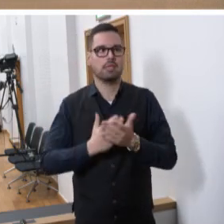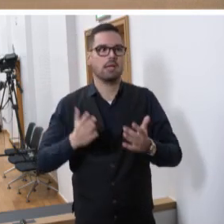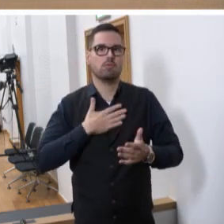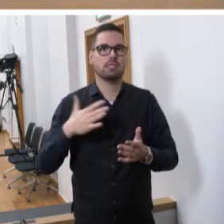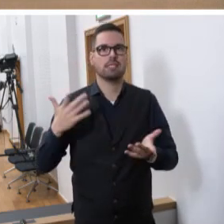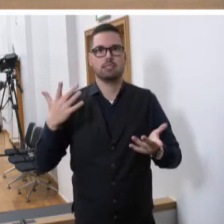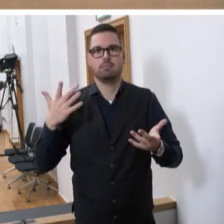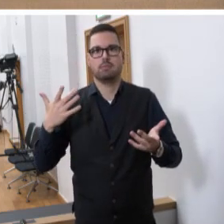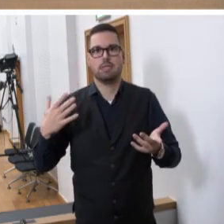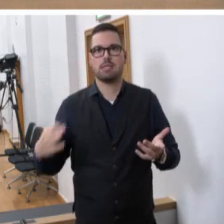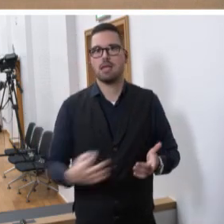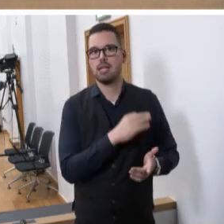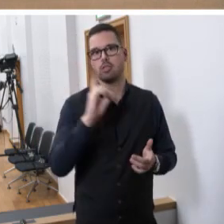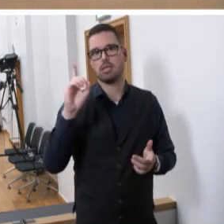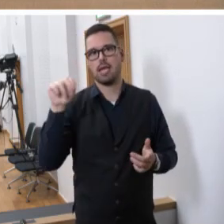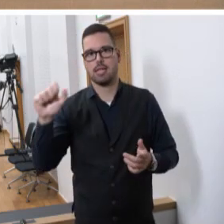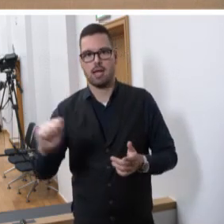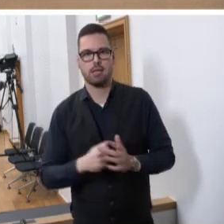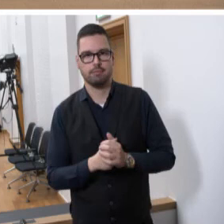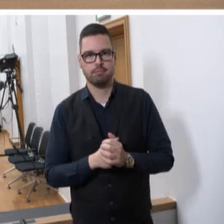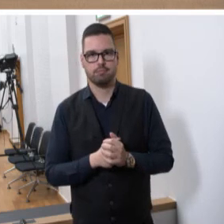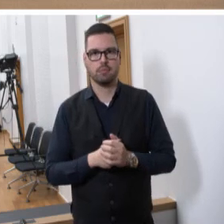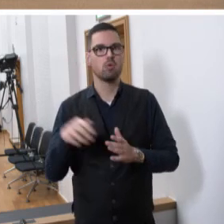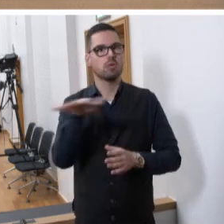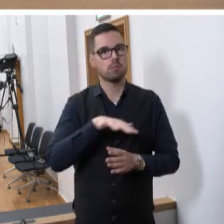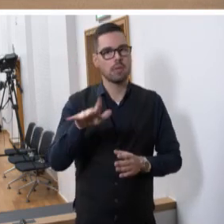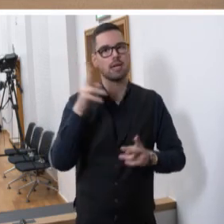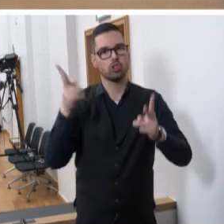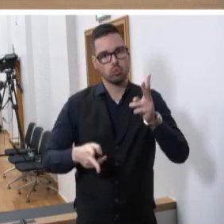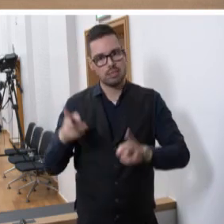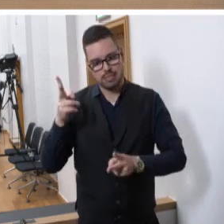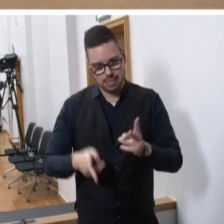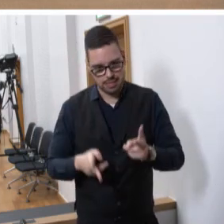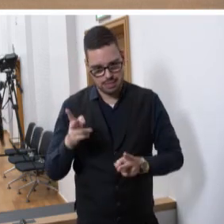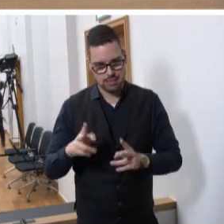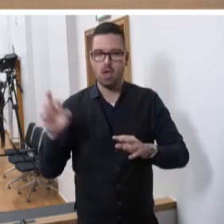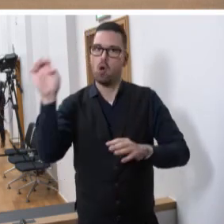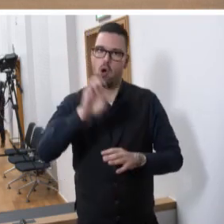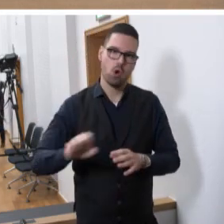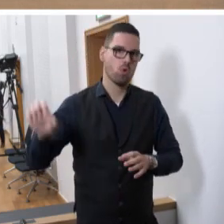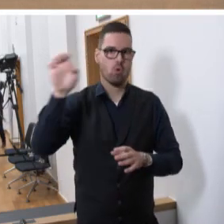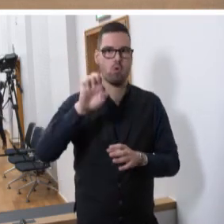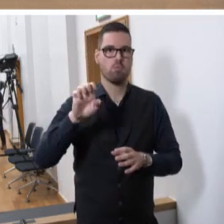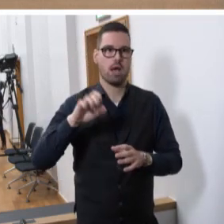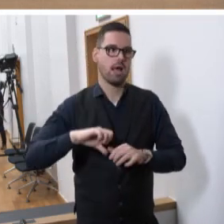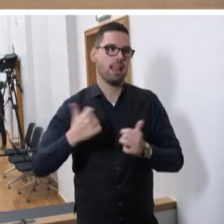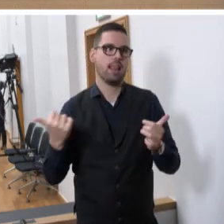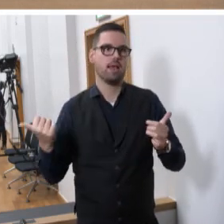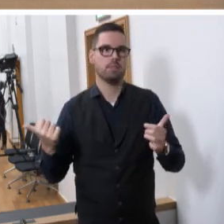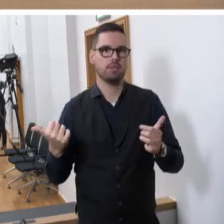saarländischen DNA geworden ist. Auch im Bereich unserer Justiz wird Europa bis heute gelebt.